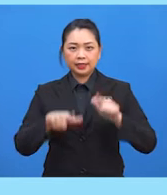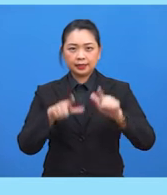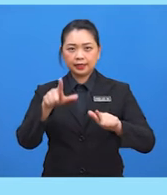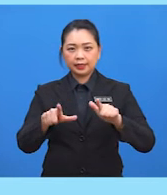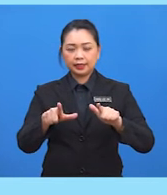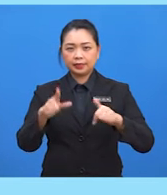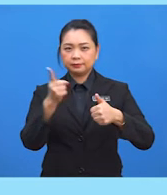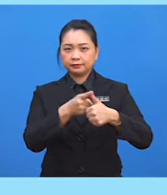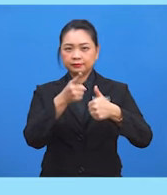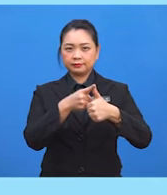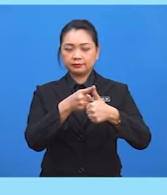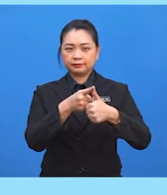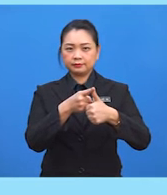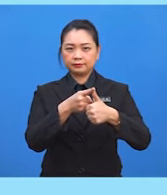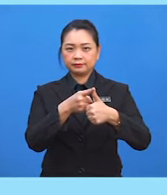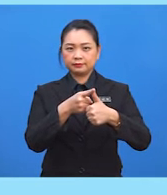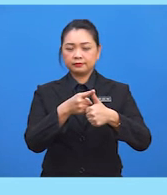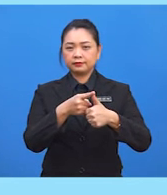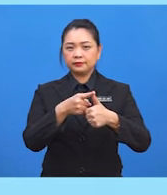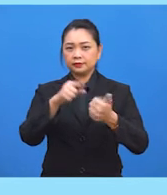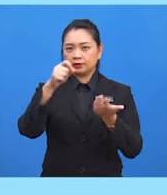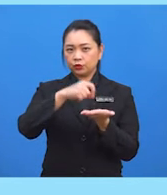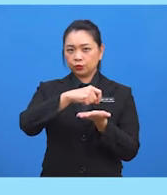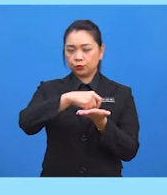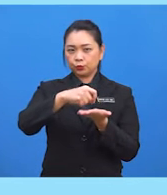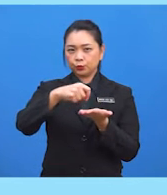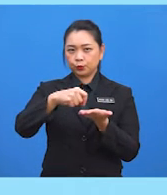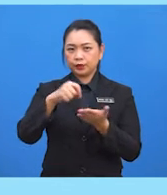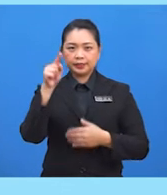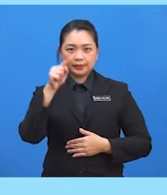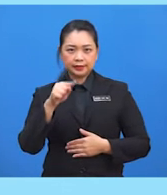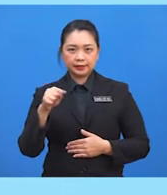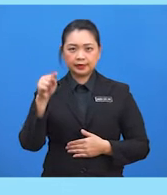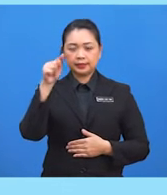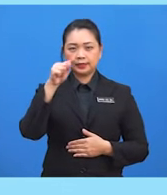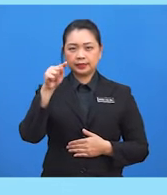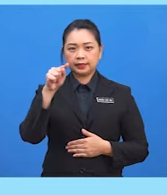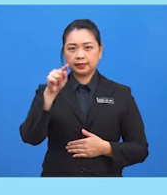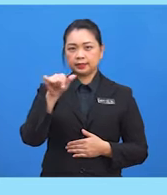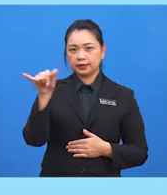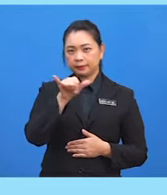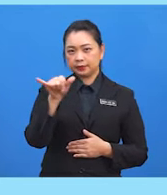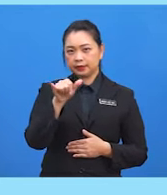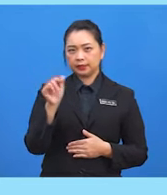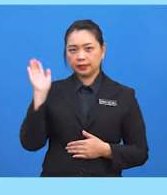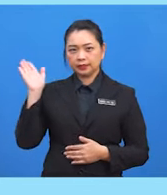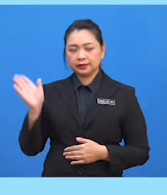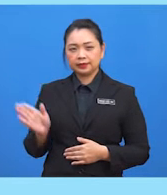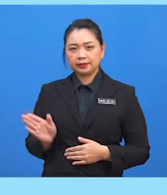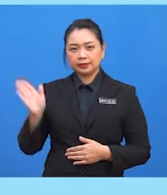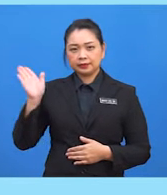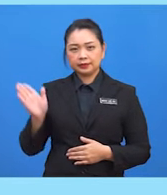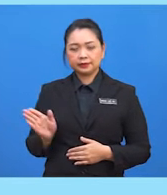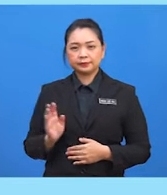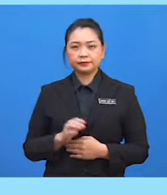Tulis teta sama dengan songsang kosinus sifar perpuluhan